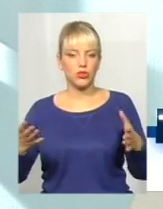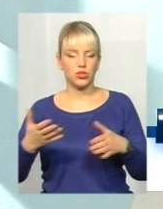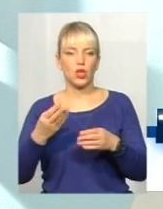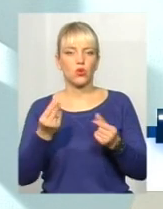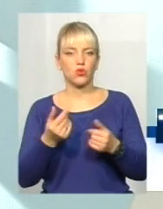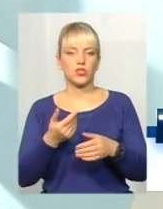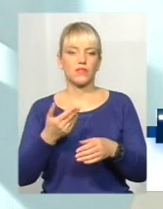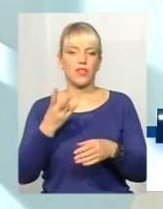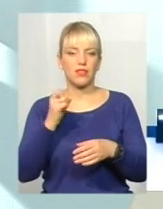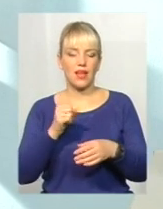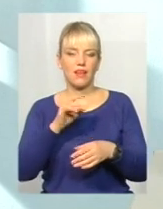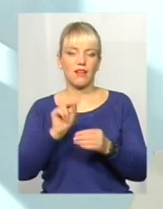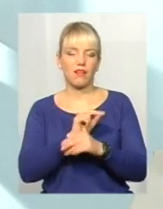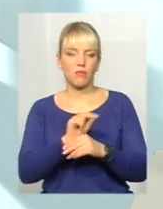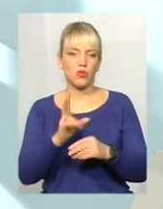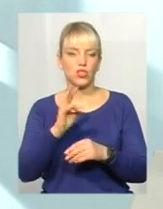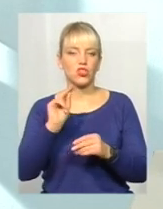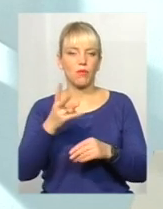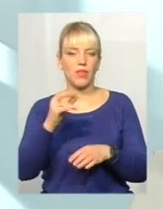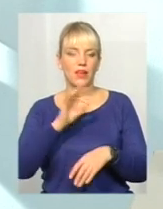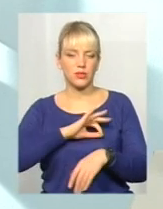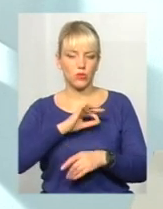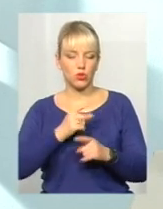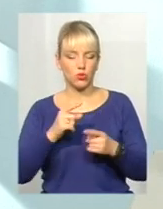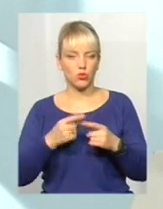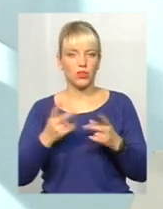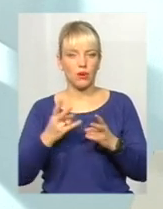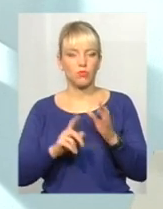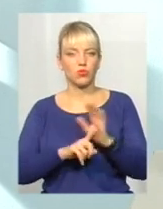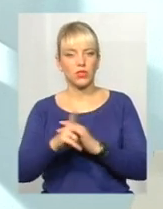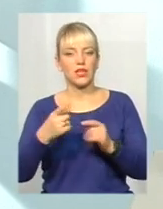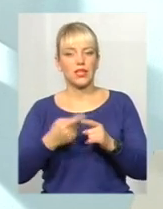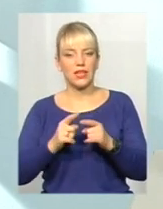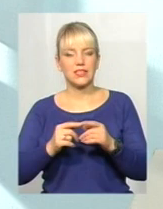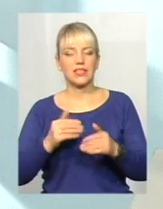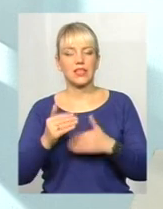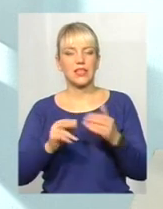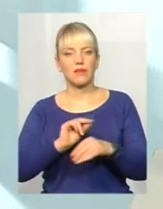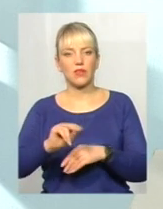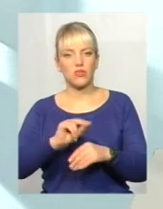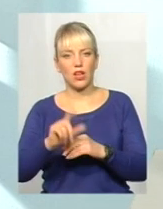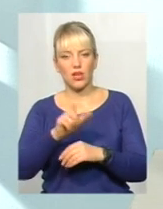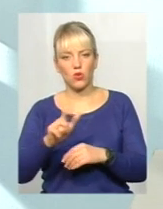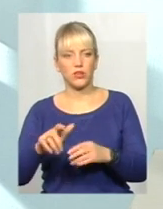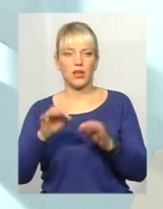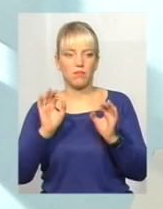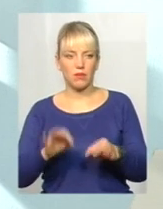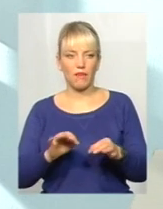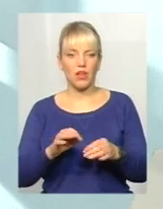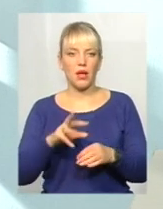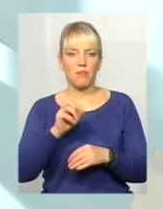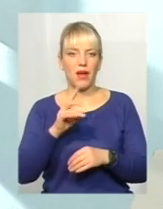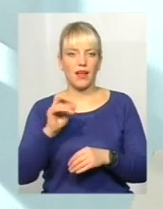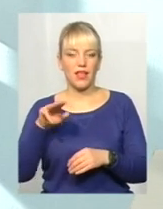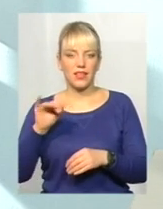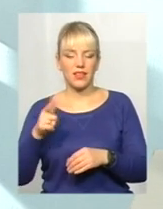ремонт його, ніж на експлуатацію. Тому треба це все. На цій стадії ми починаємо працювати з навчання людей, правильно, маркетинова компанія, що